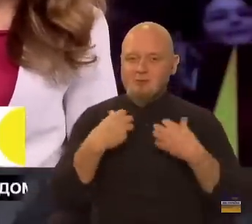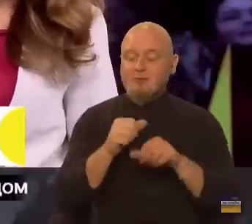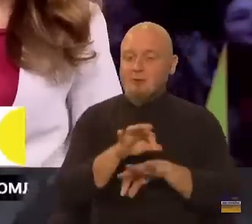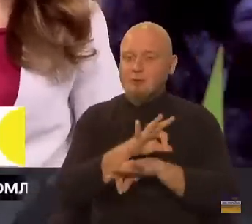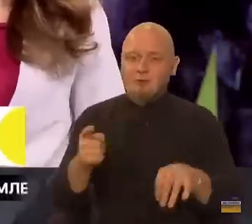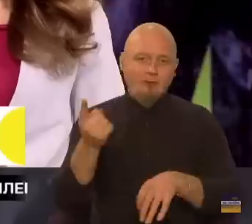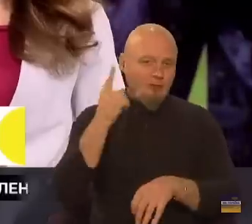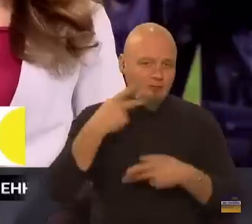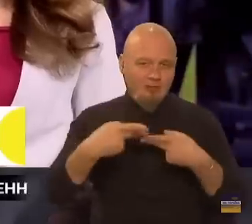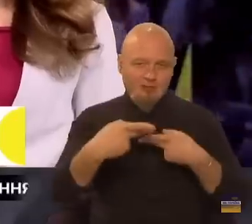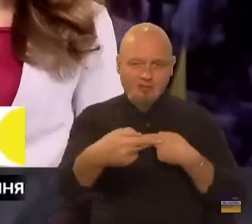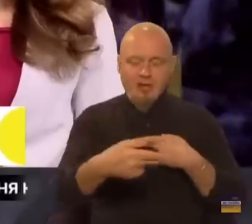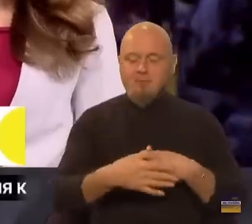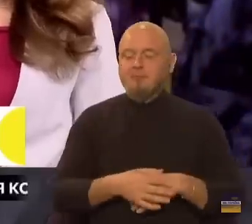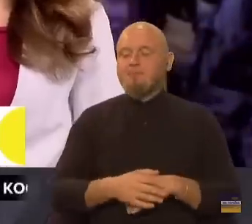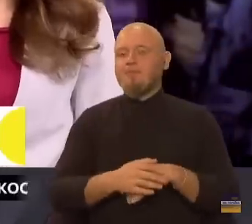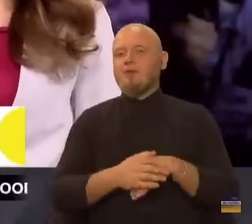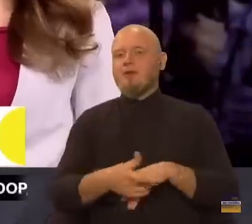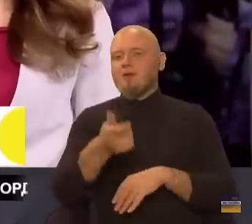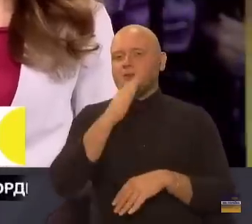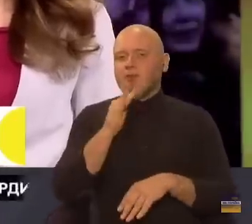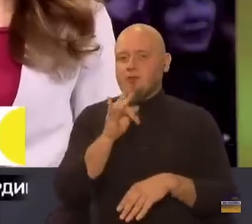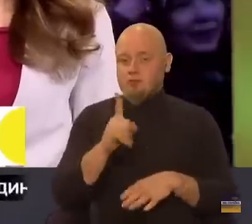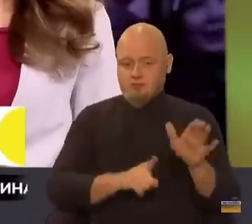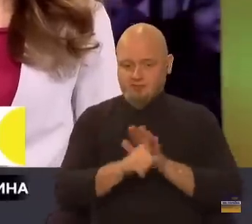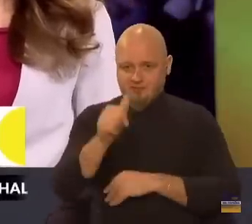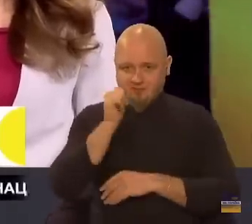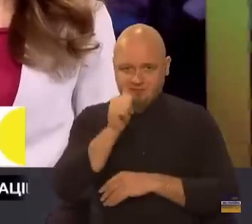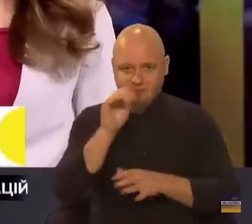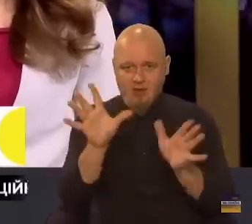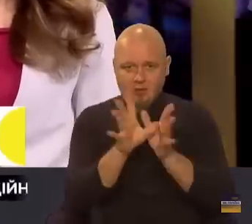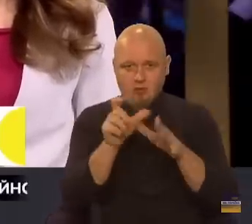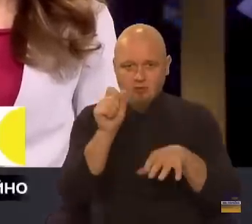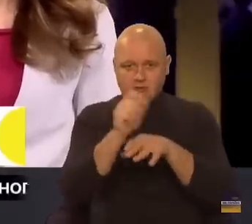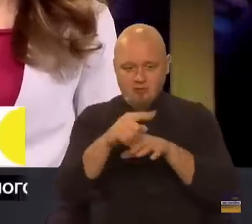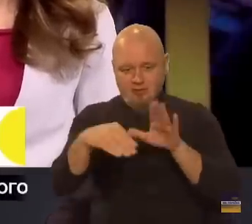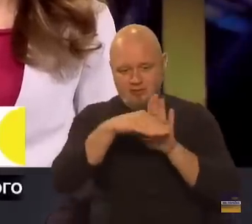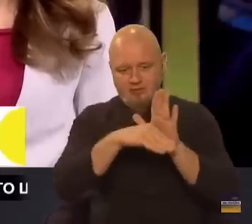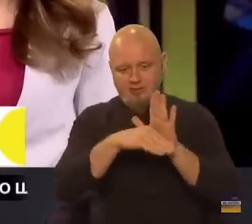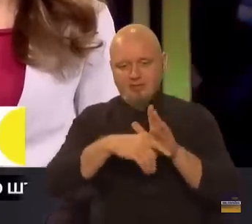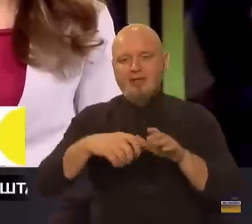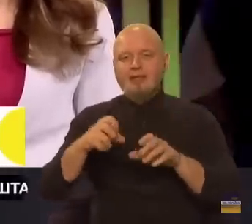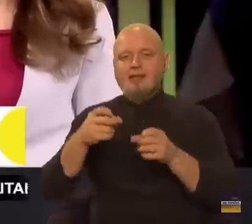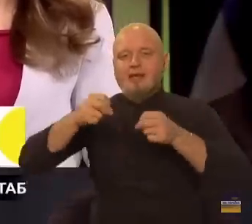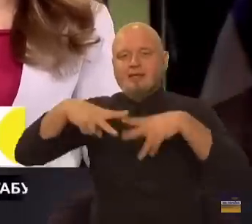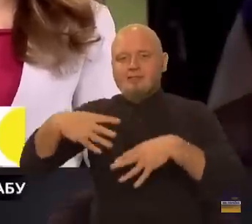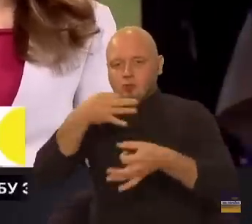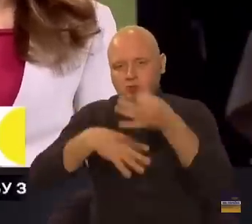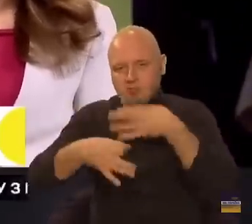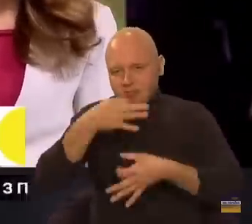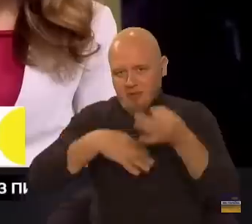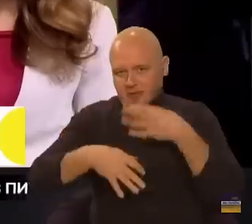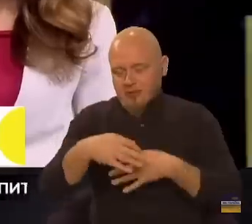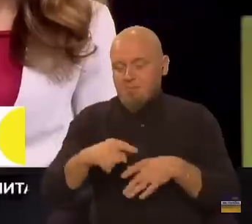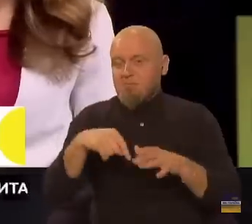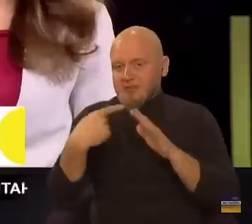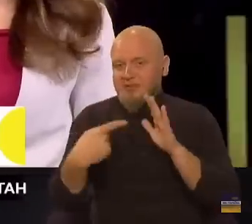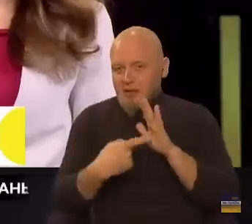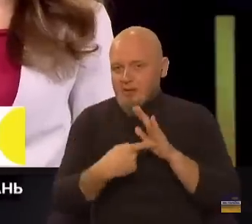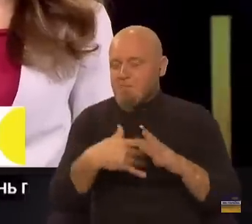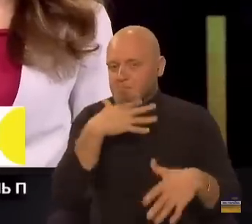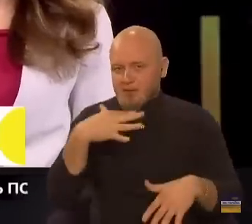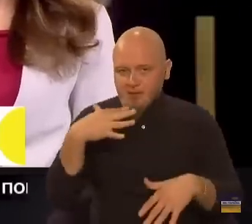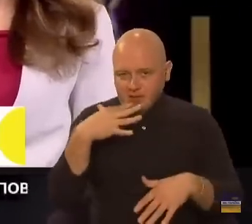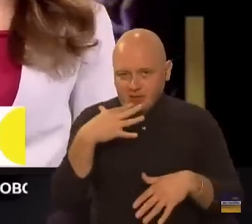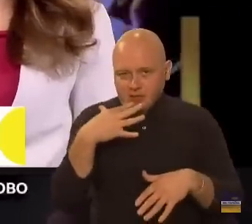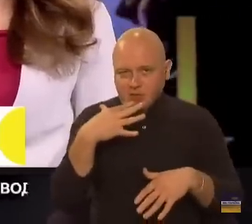вас чуємо, це навзаєм. Пане Вікторе, отже, від завтрашнього дня електронні рецепти на рецептурні препарати. Питань